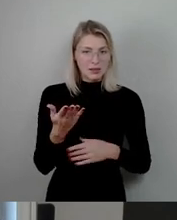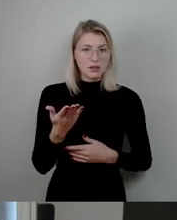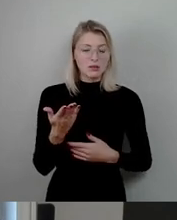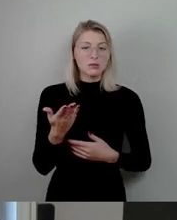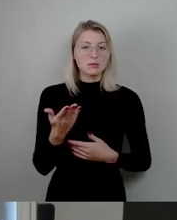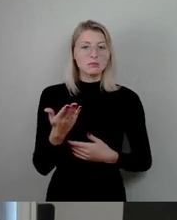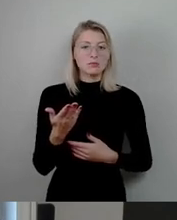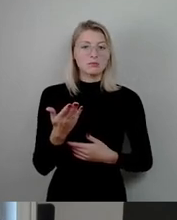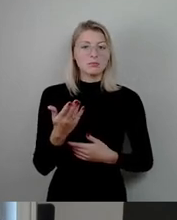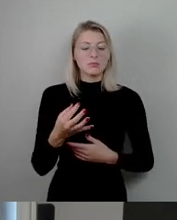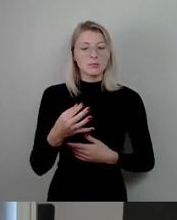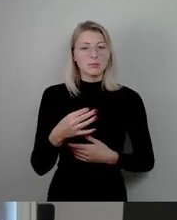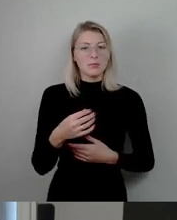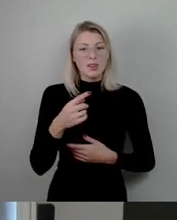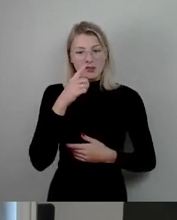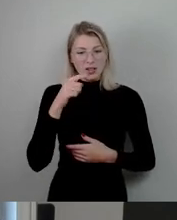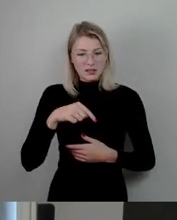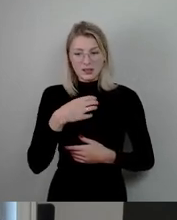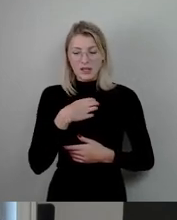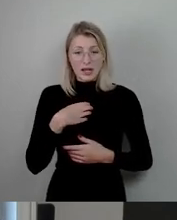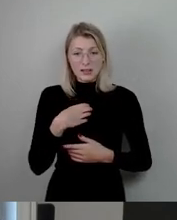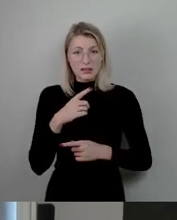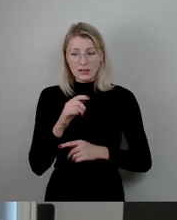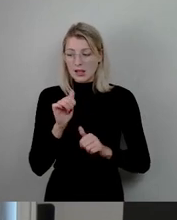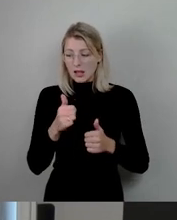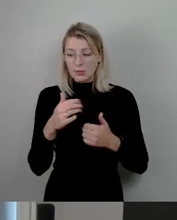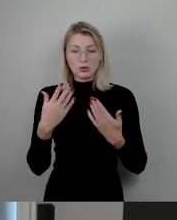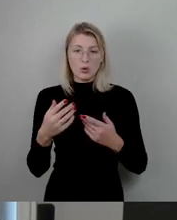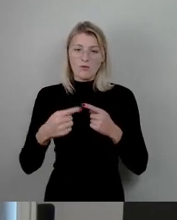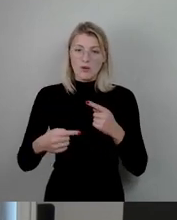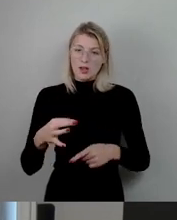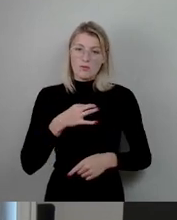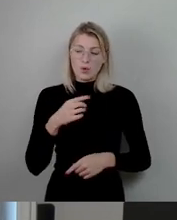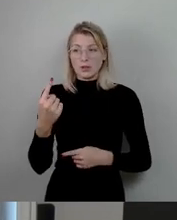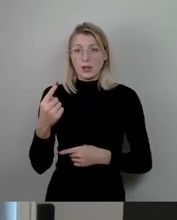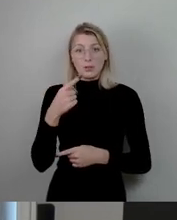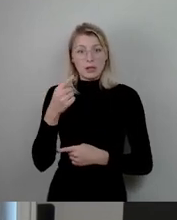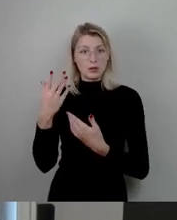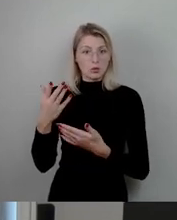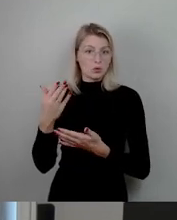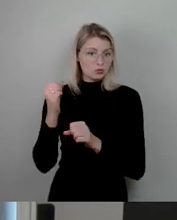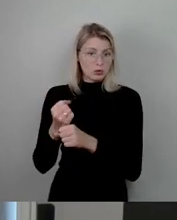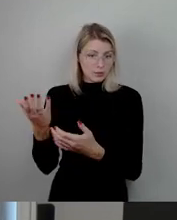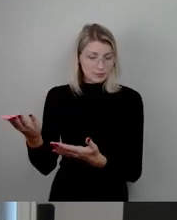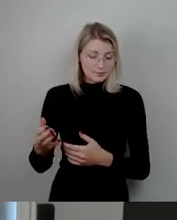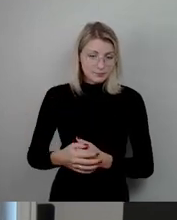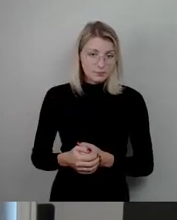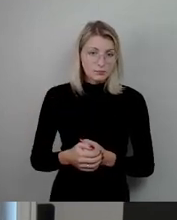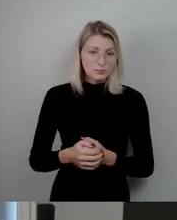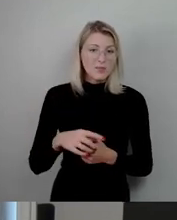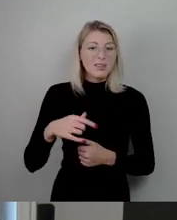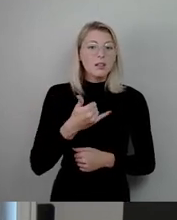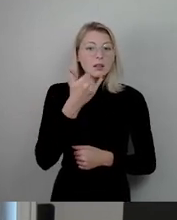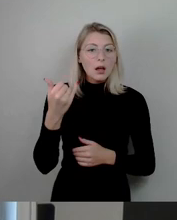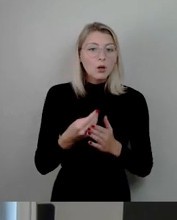würde etwas fehlen, wenn ich nicht in Dresden leben könnte, wie er stets sagte. Und schauen wir noch ganz kurz auf den diesjährigen Kunstpreisträger.